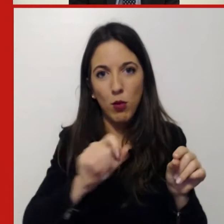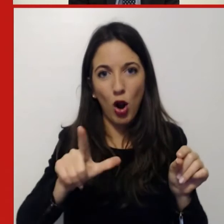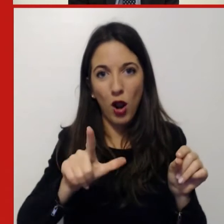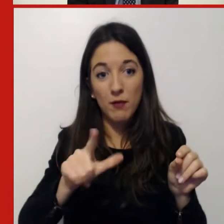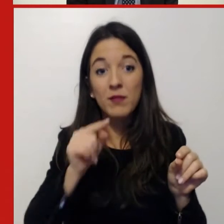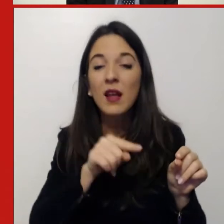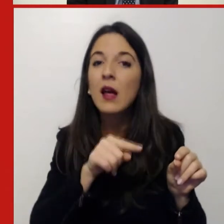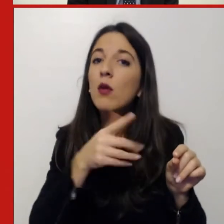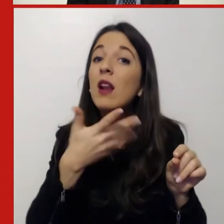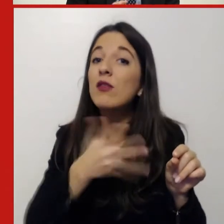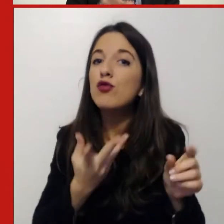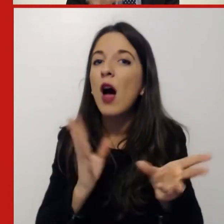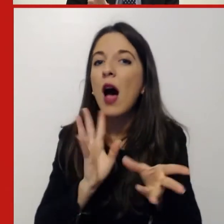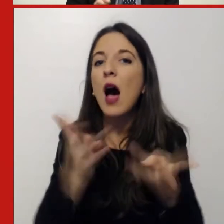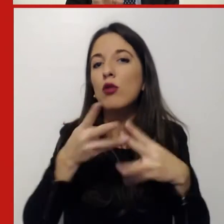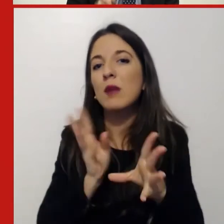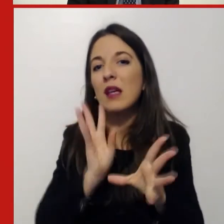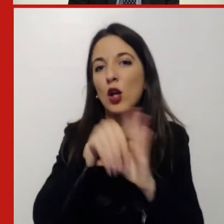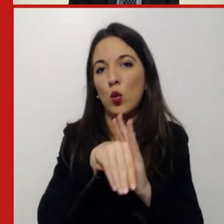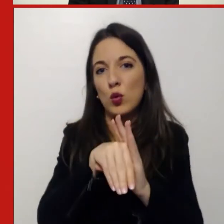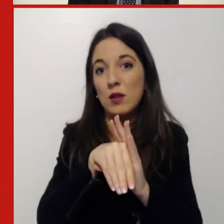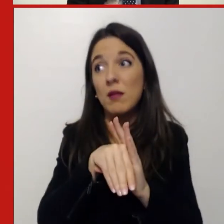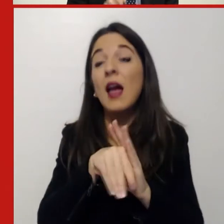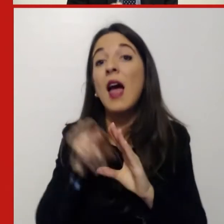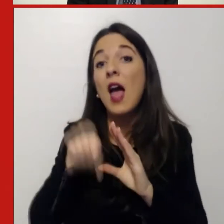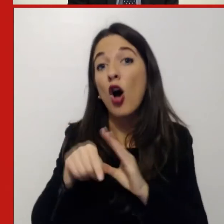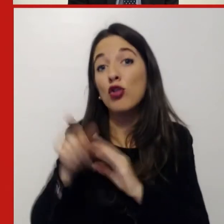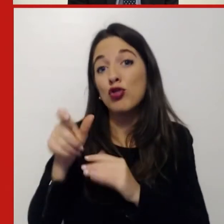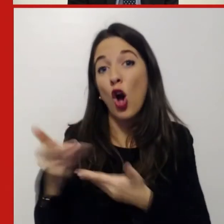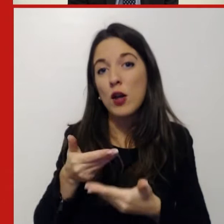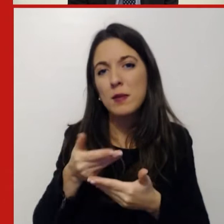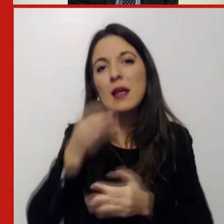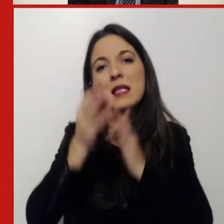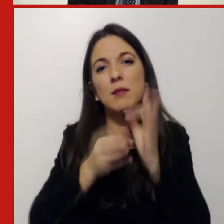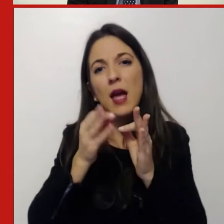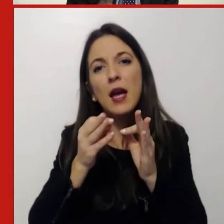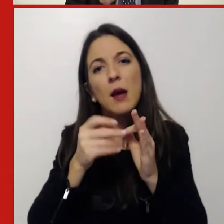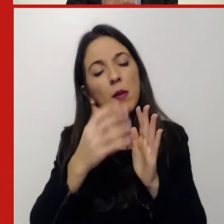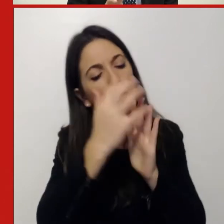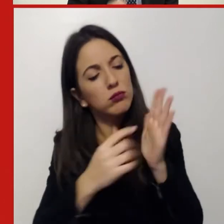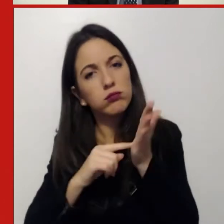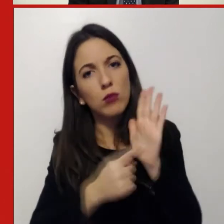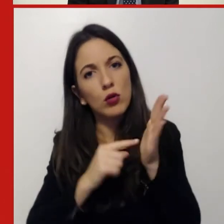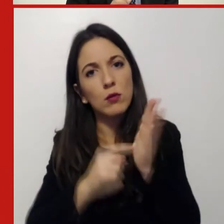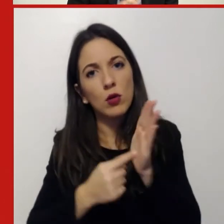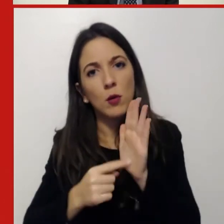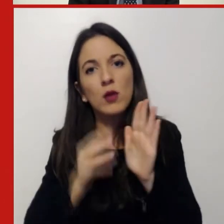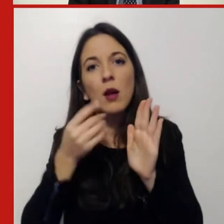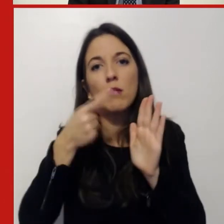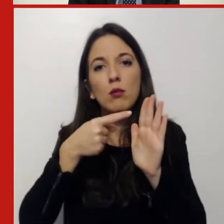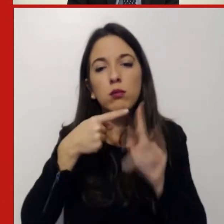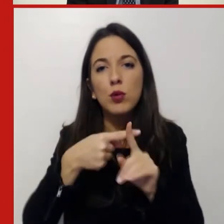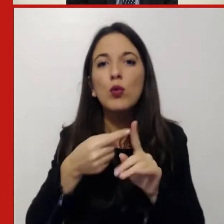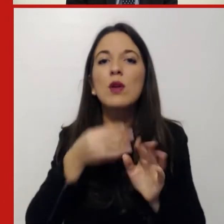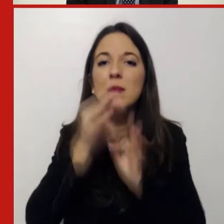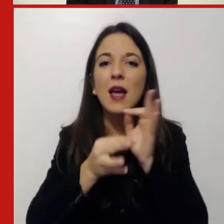presentazione dell'ospite di oggi che li andrà a presentare, a commentare direttamente durante la sua presentazione. Lato vostro il tool si